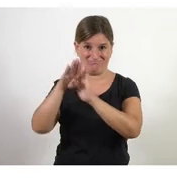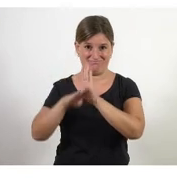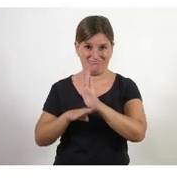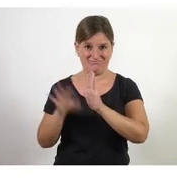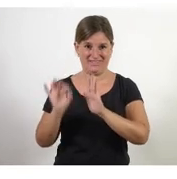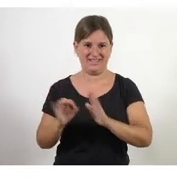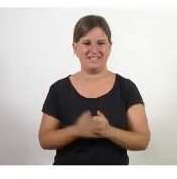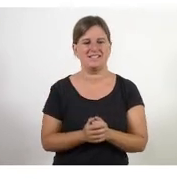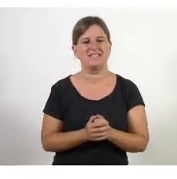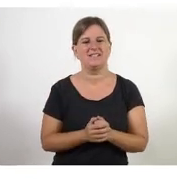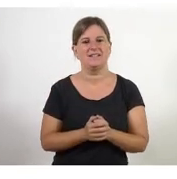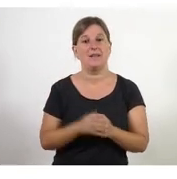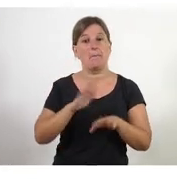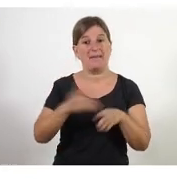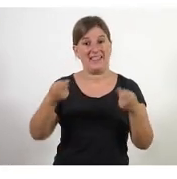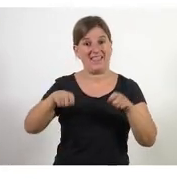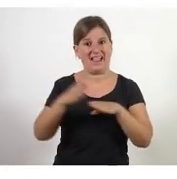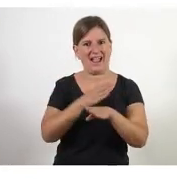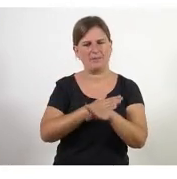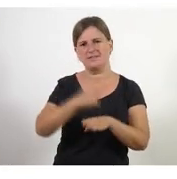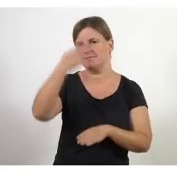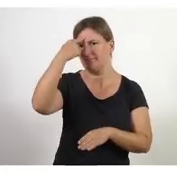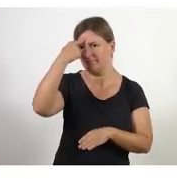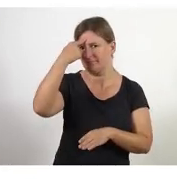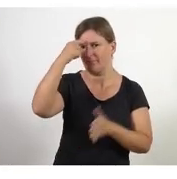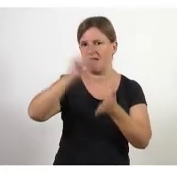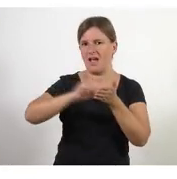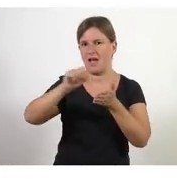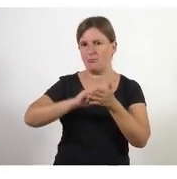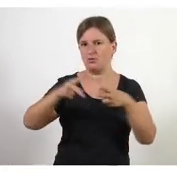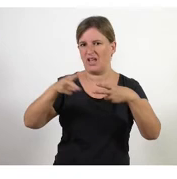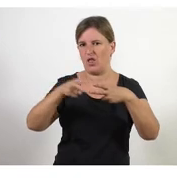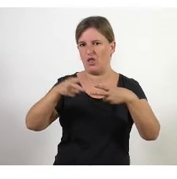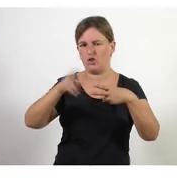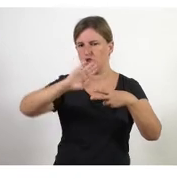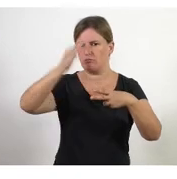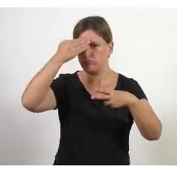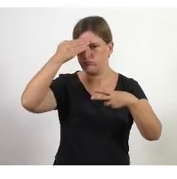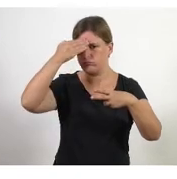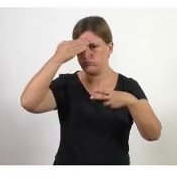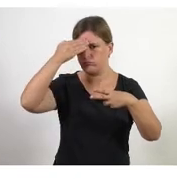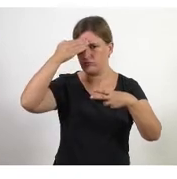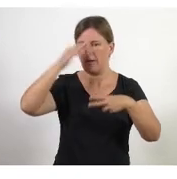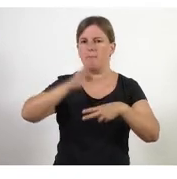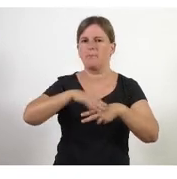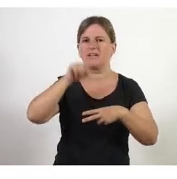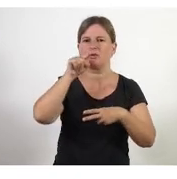encoratge abans de tancar apunta't les dues coses més importants per a tu de tot aquest